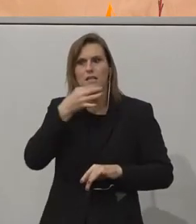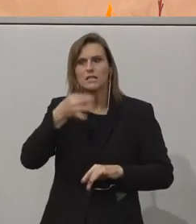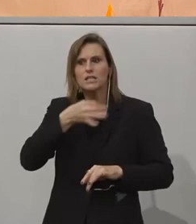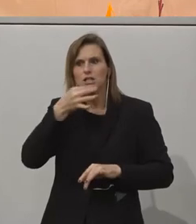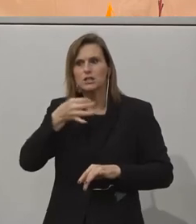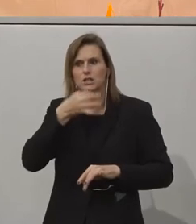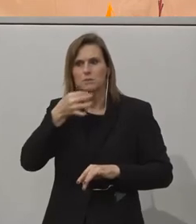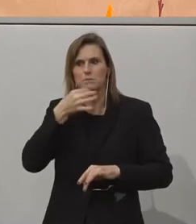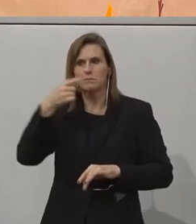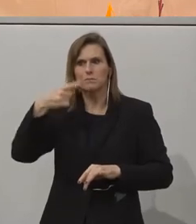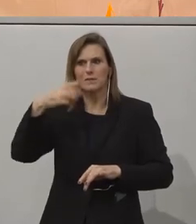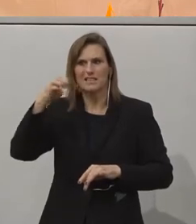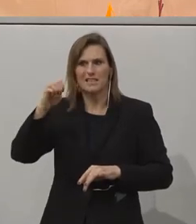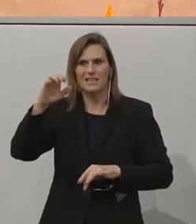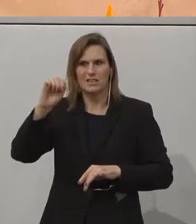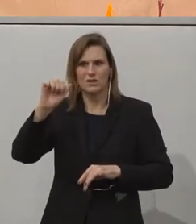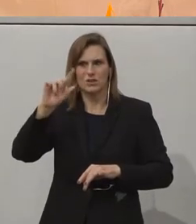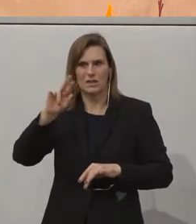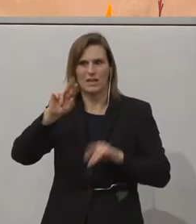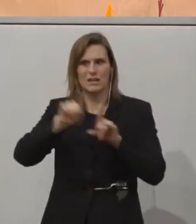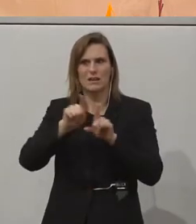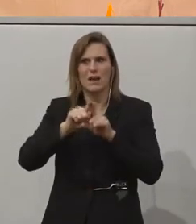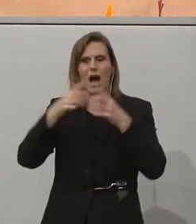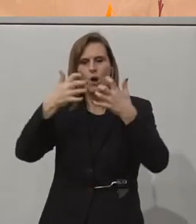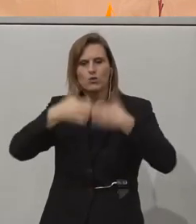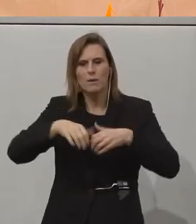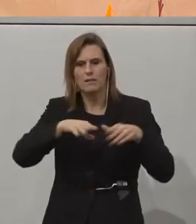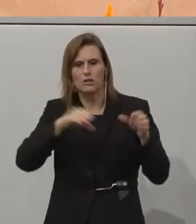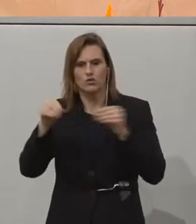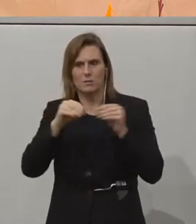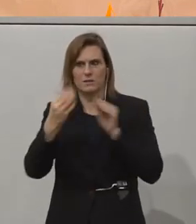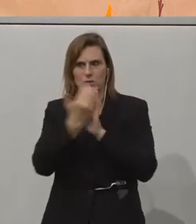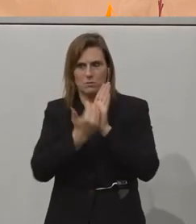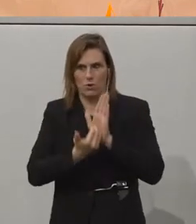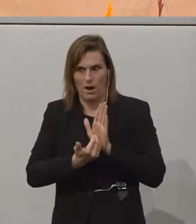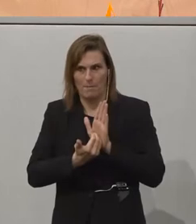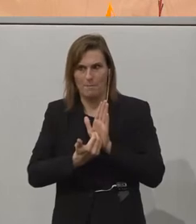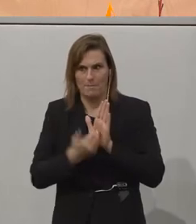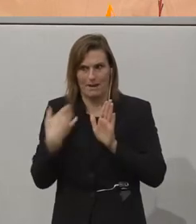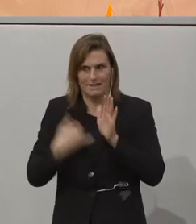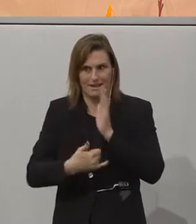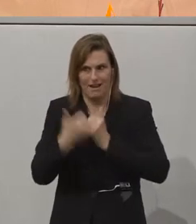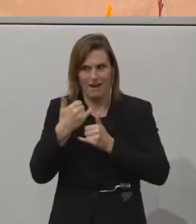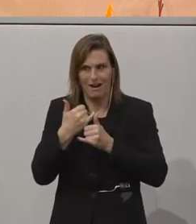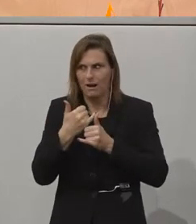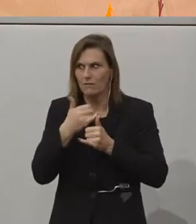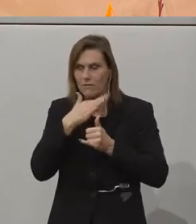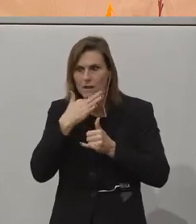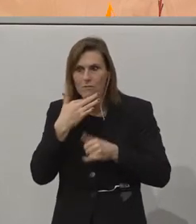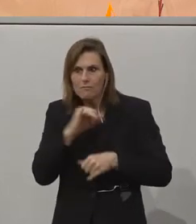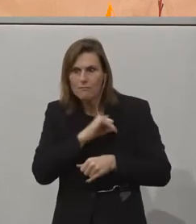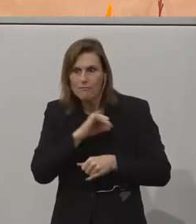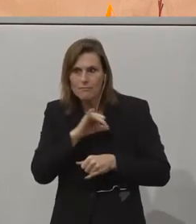ist ein automatisiertes Übersetzungsprogramm, das wir vorgestellt haben, das auf ganz großen Anklang gefunden